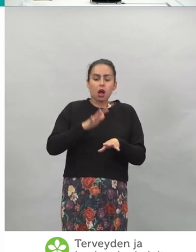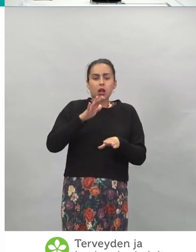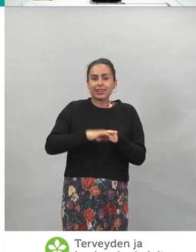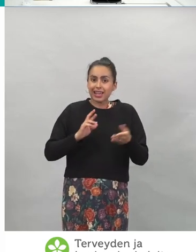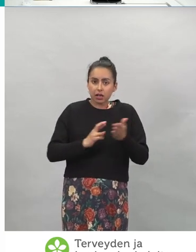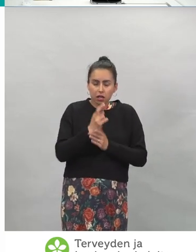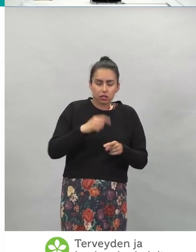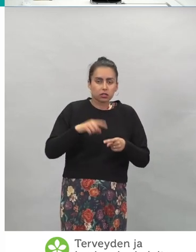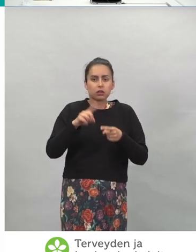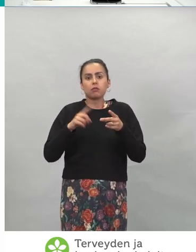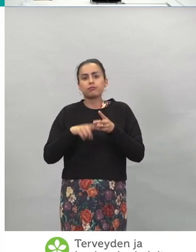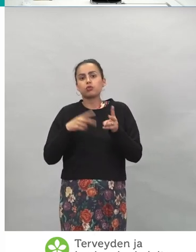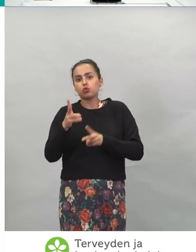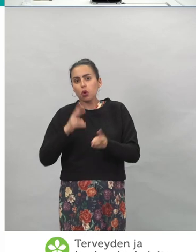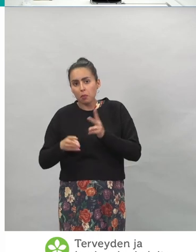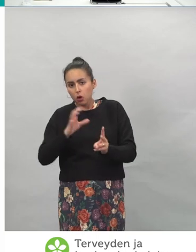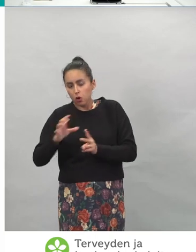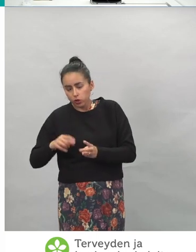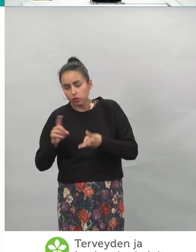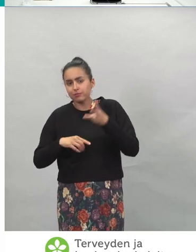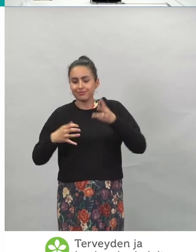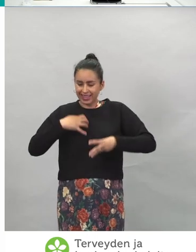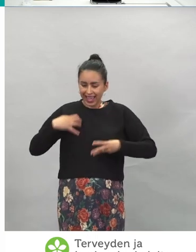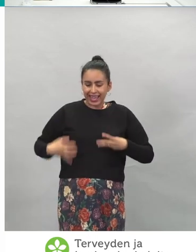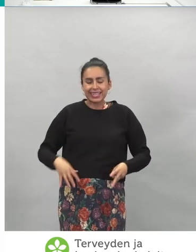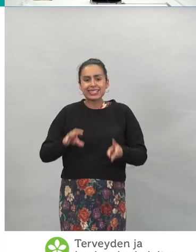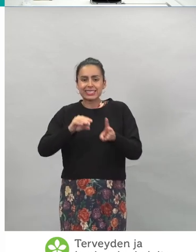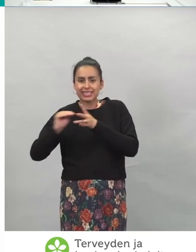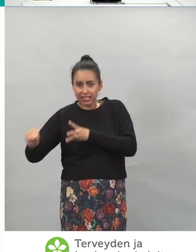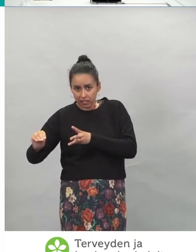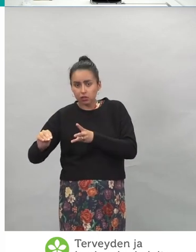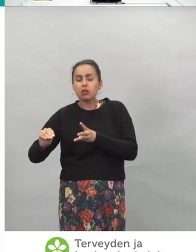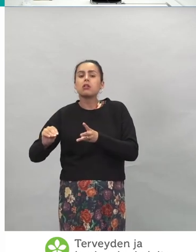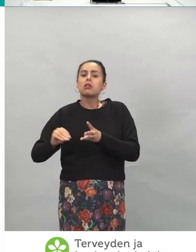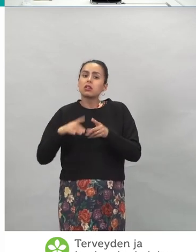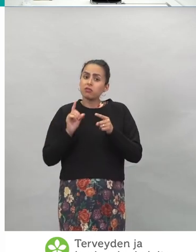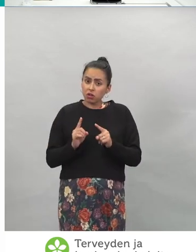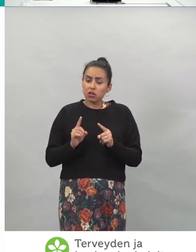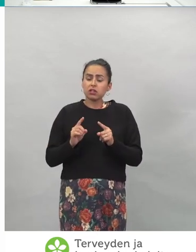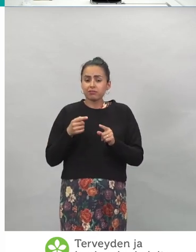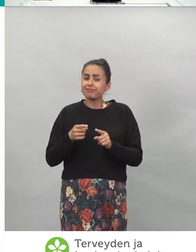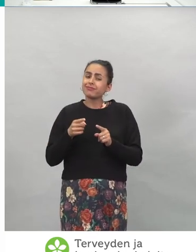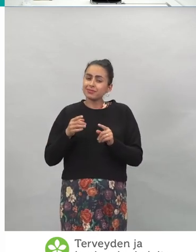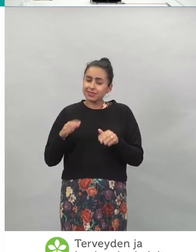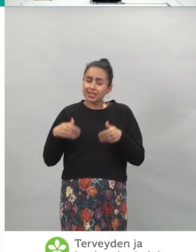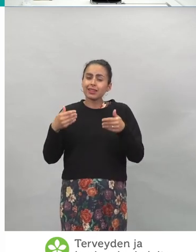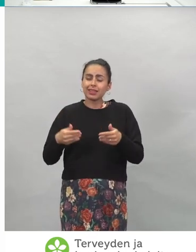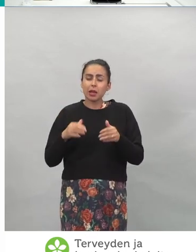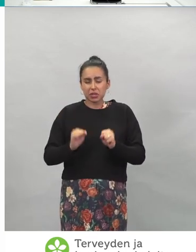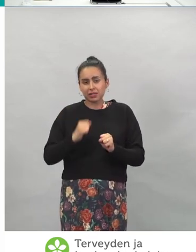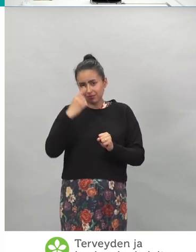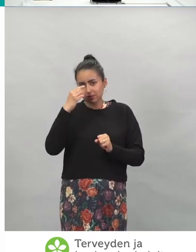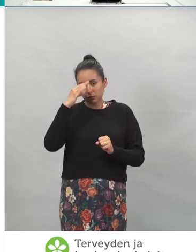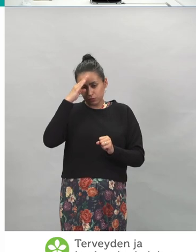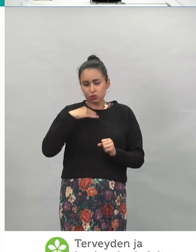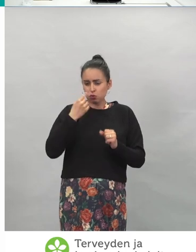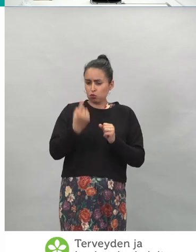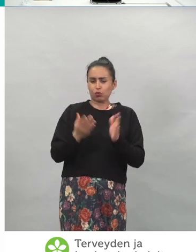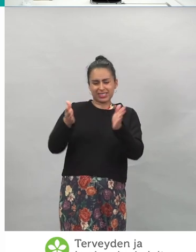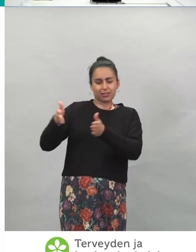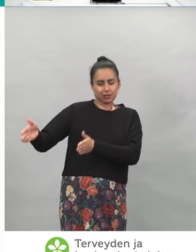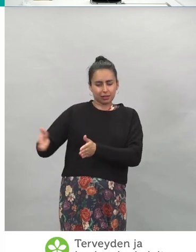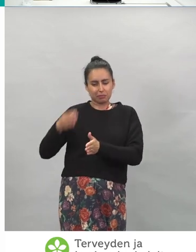elinsiirto, niin silloin tehdään yksilöllisen harkinnan kautta näitä päätöksiä. Mutta muuten